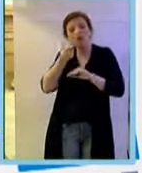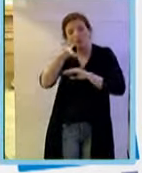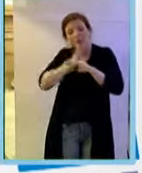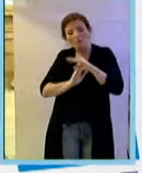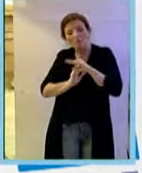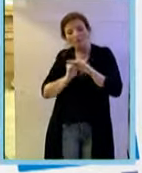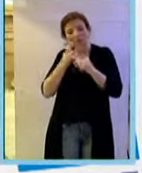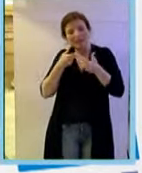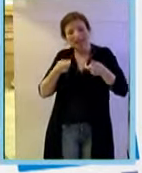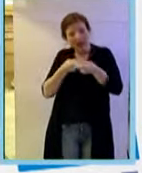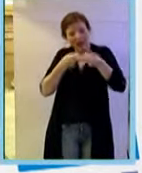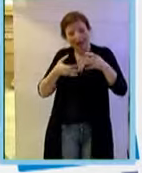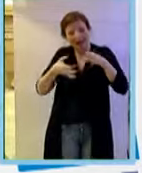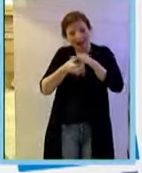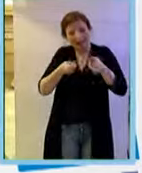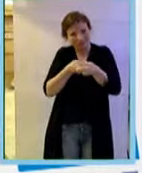attivazione.